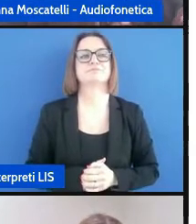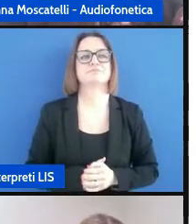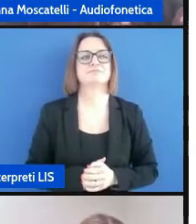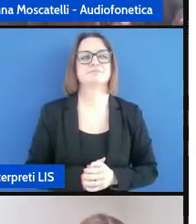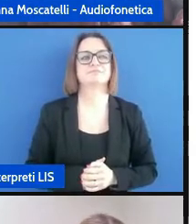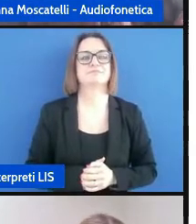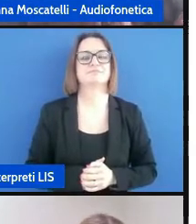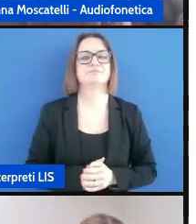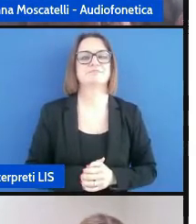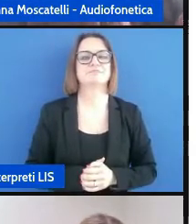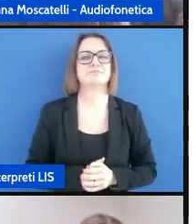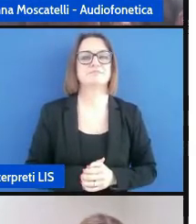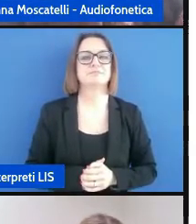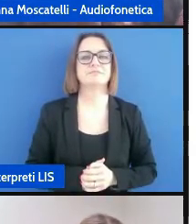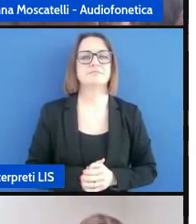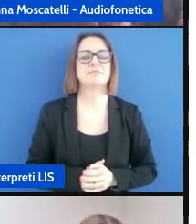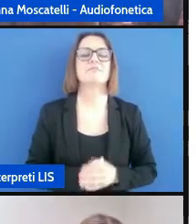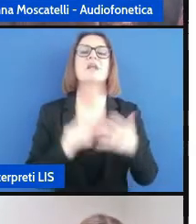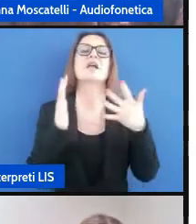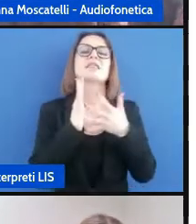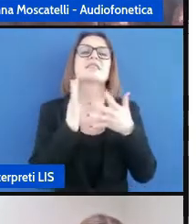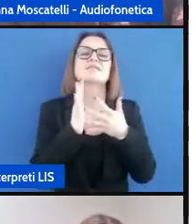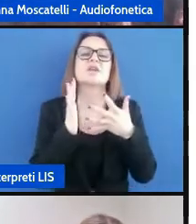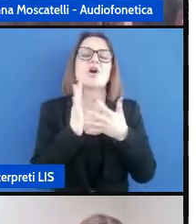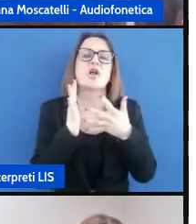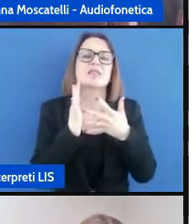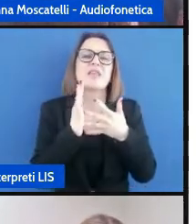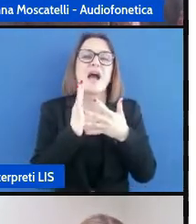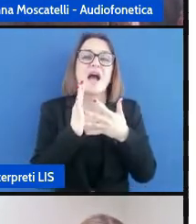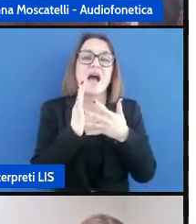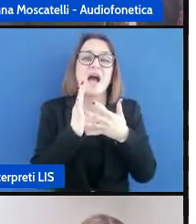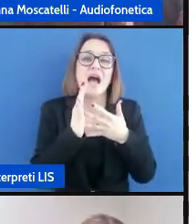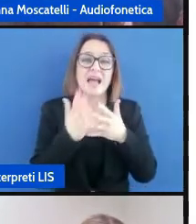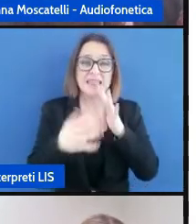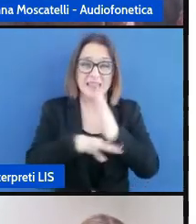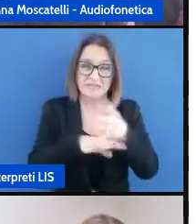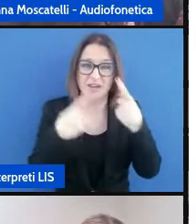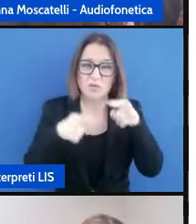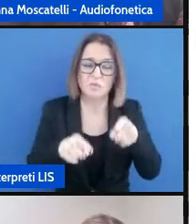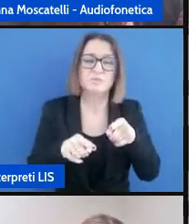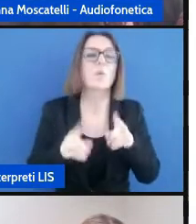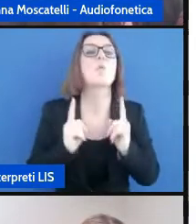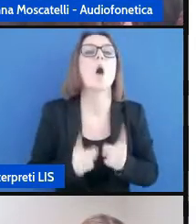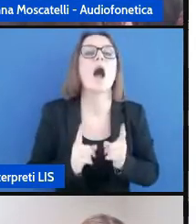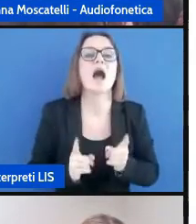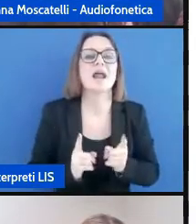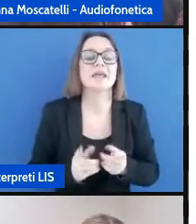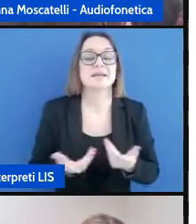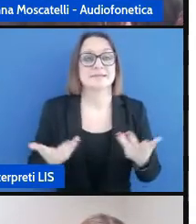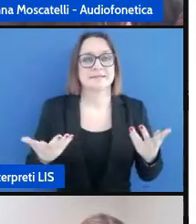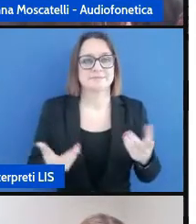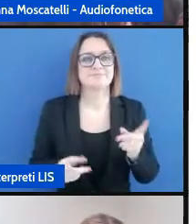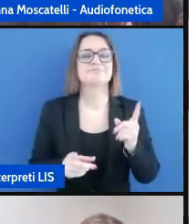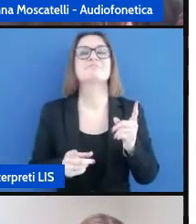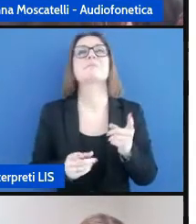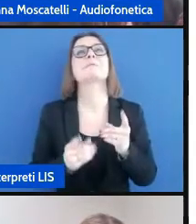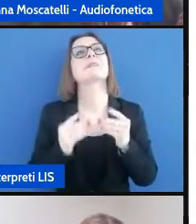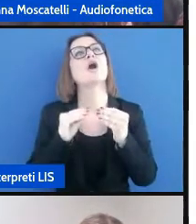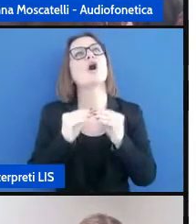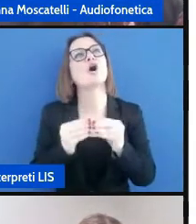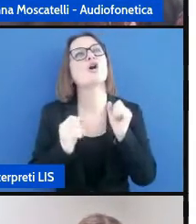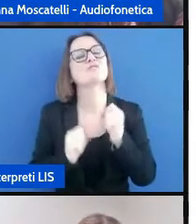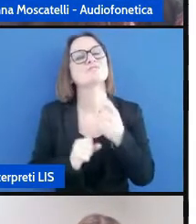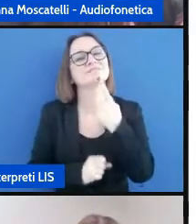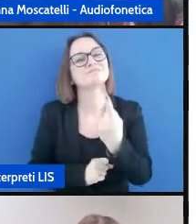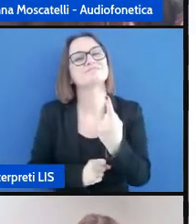quali sono la difficoltà più grande dell'attuazione di questo tipo di intervento è il fatto che come viene definita la